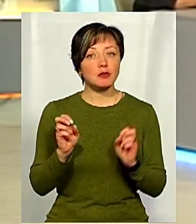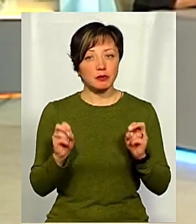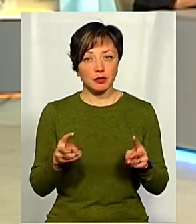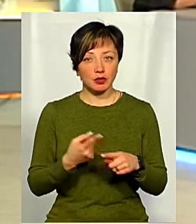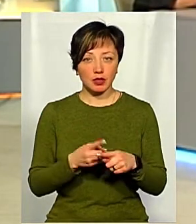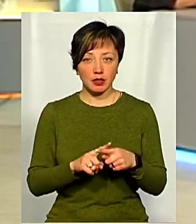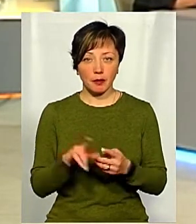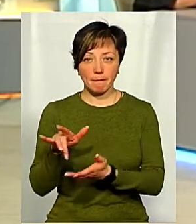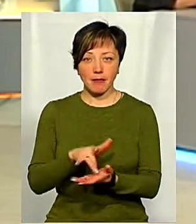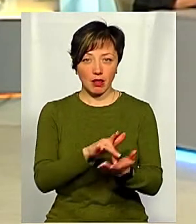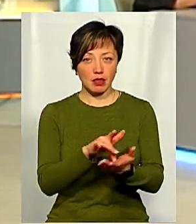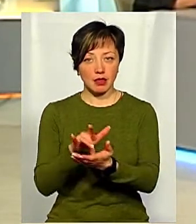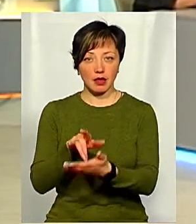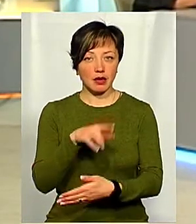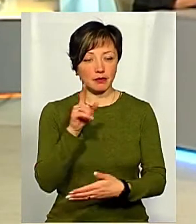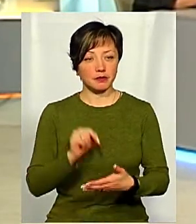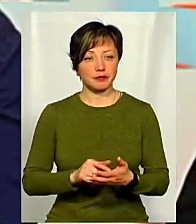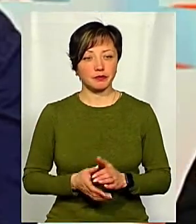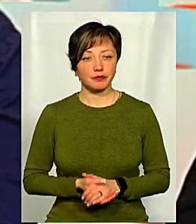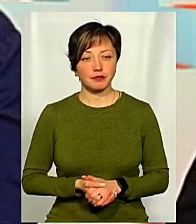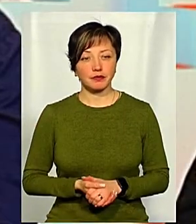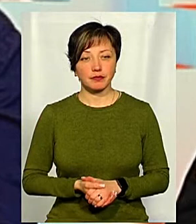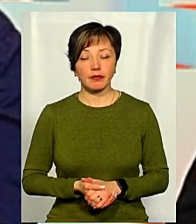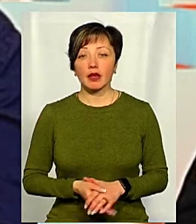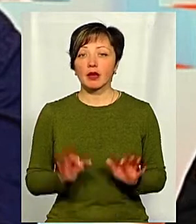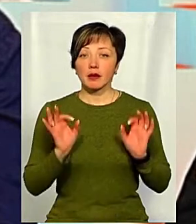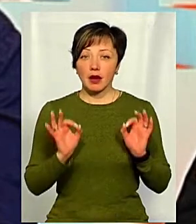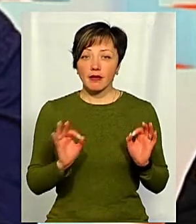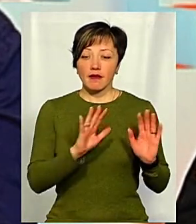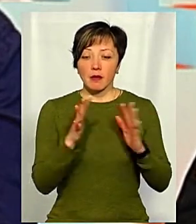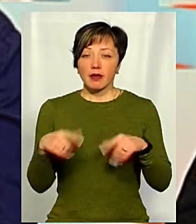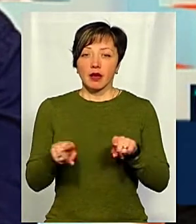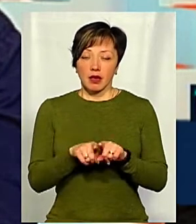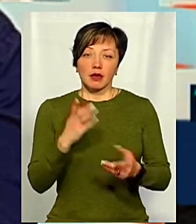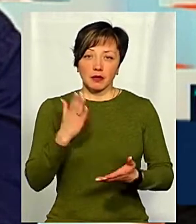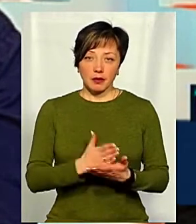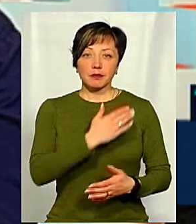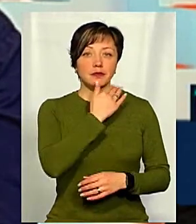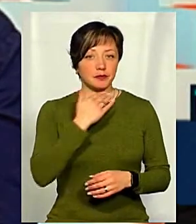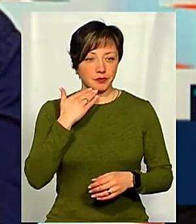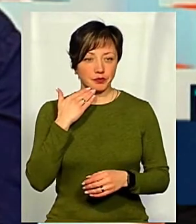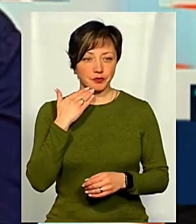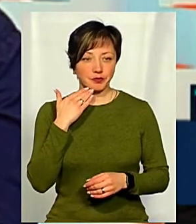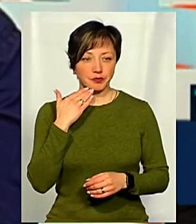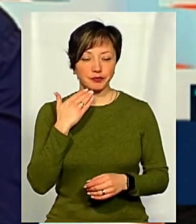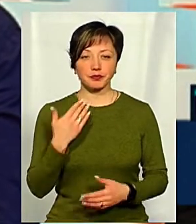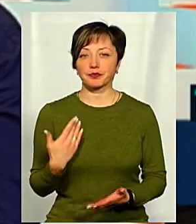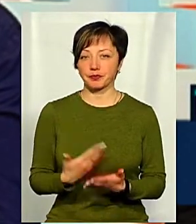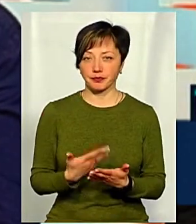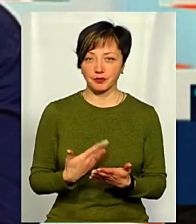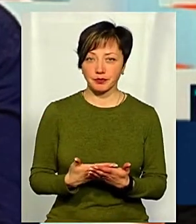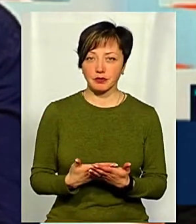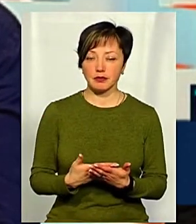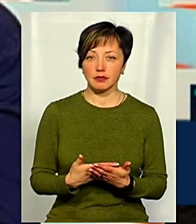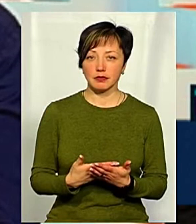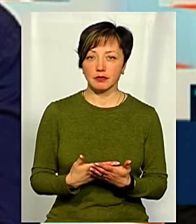небезпечні такі мандри? Насправді, таких випадків є досить багато. Якщо ми будемо, до прикладу,